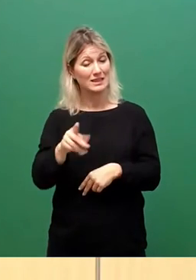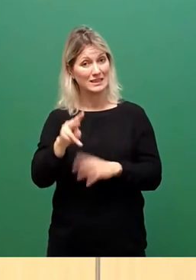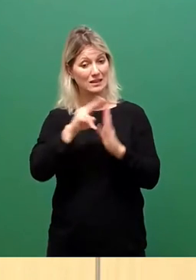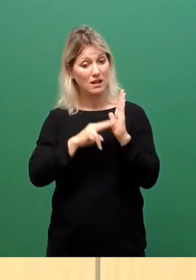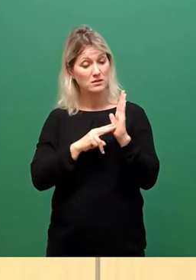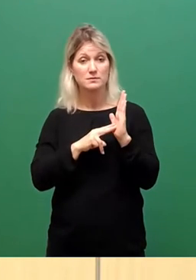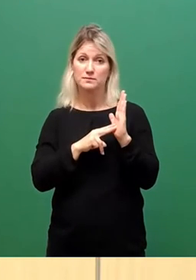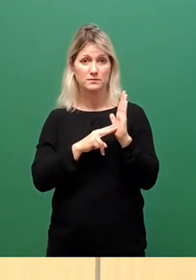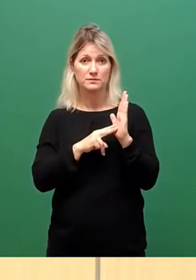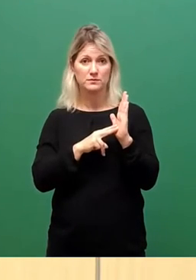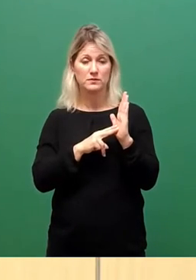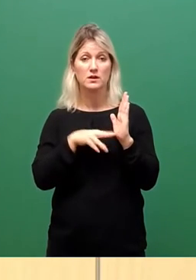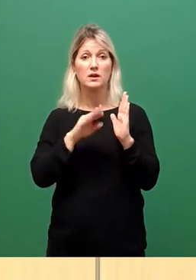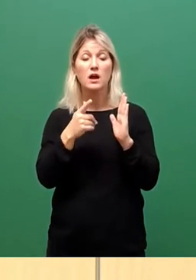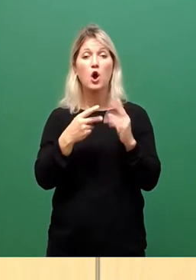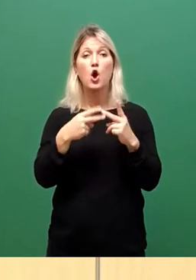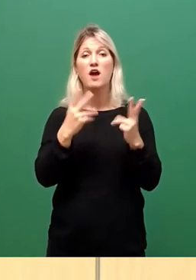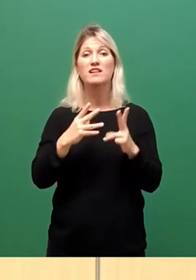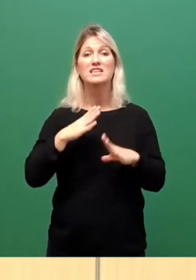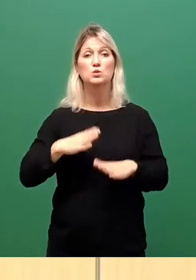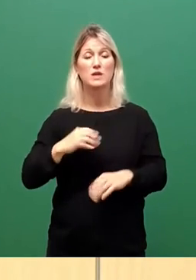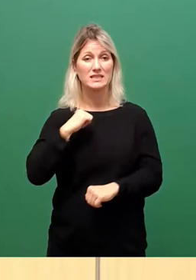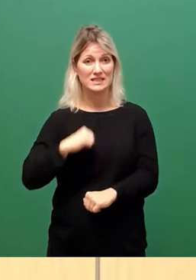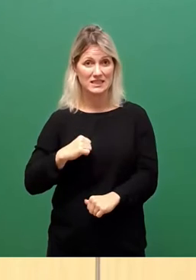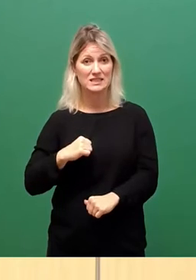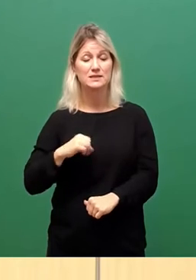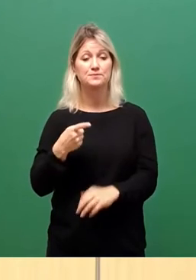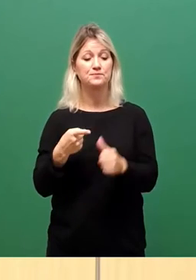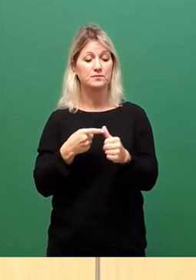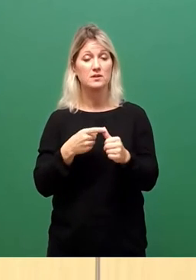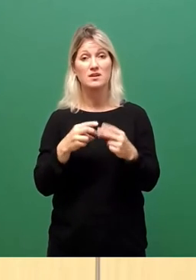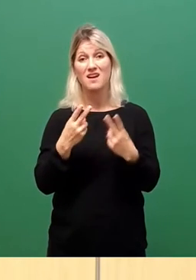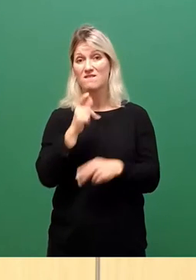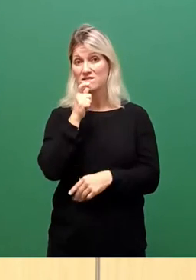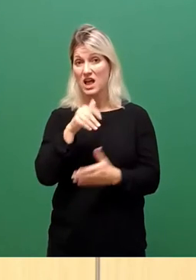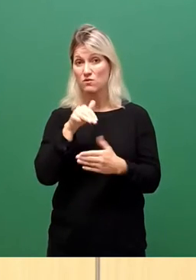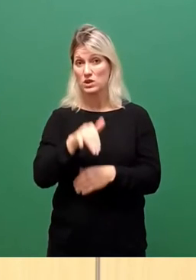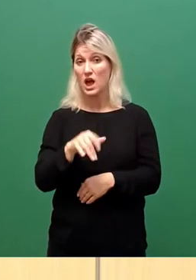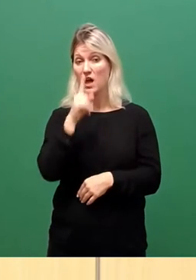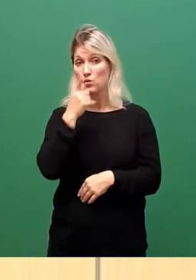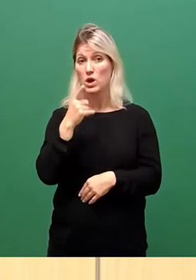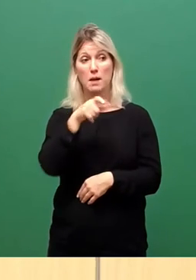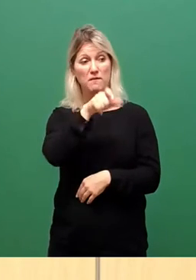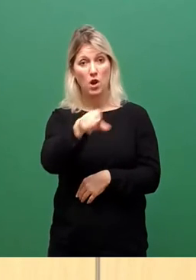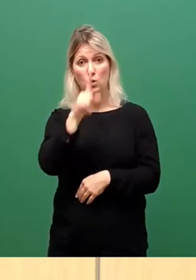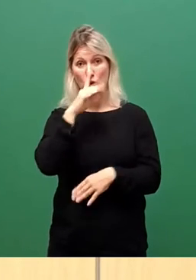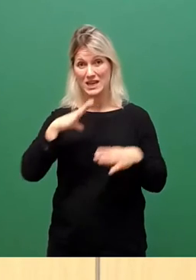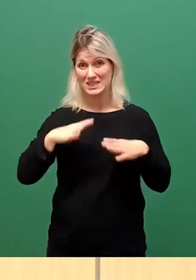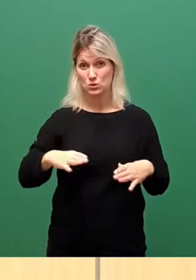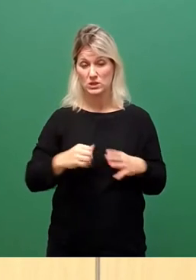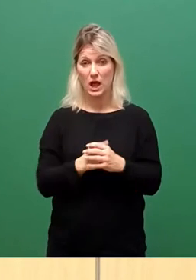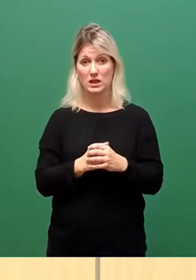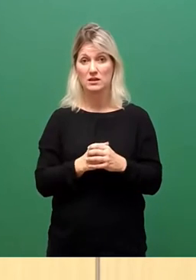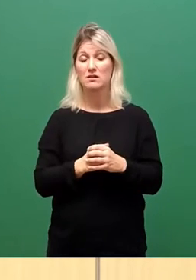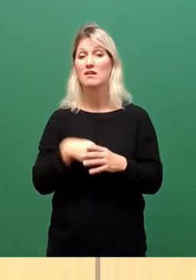Der öffentliche Gesundheitsdienst, erstens, hat die öffentliche Verantwortung für die Gesundheit der Bevölkerung. Zweitens, ist integraler Baustein des